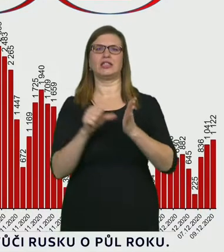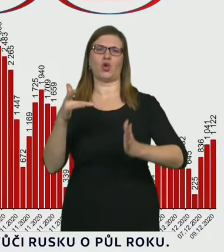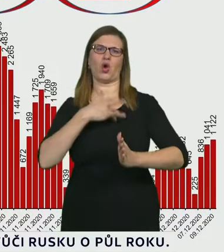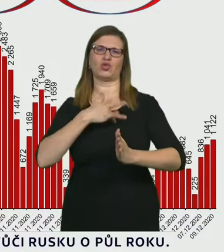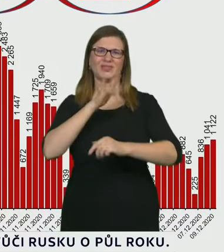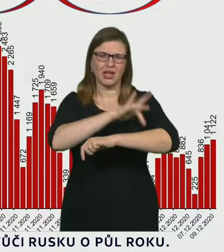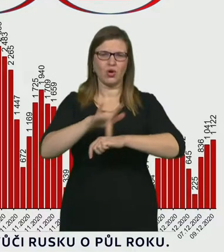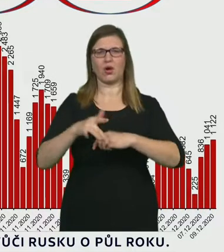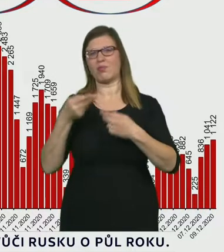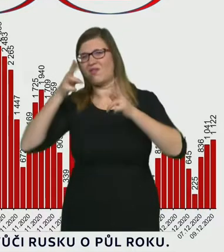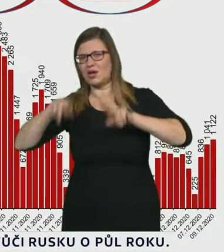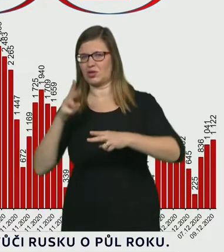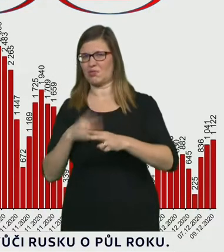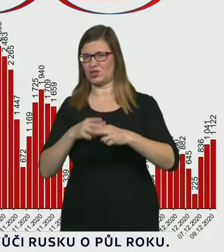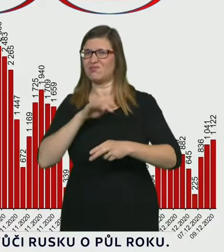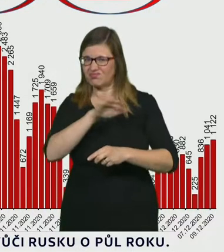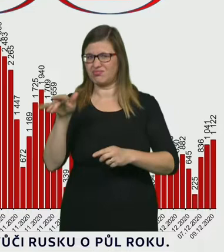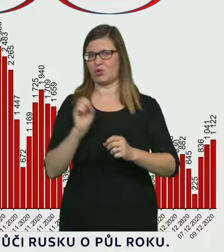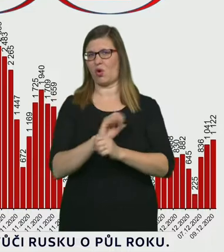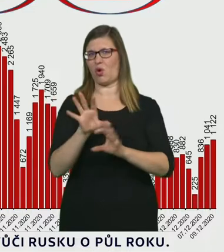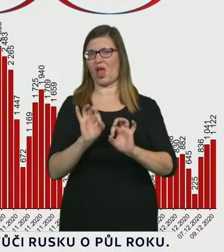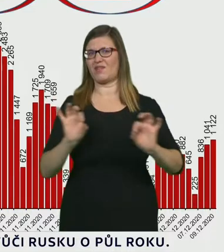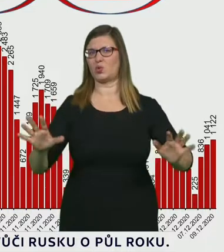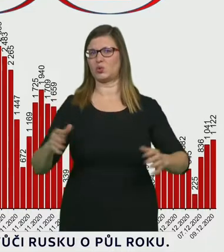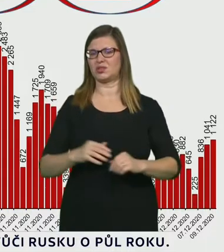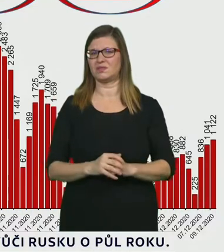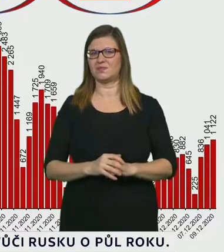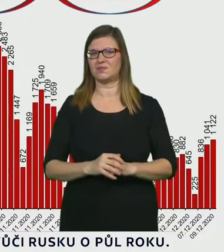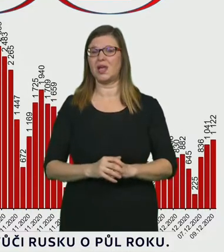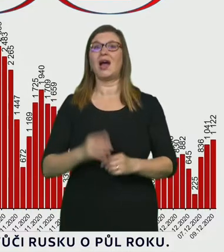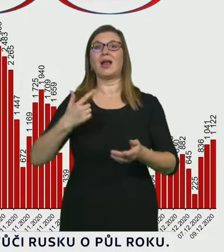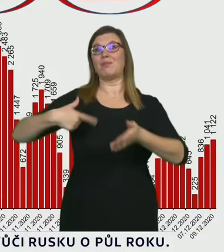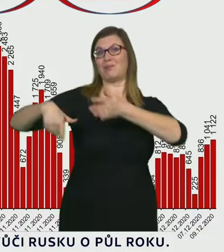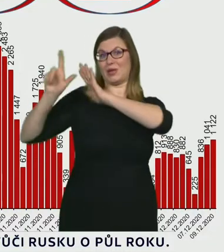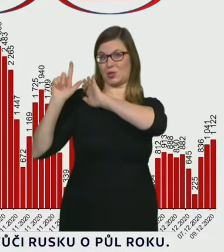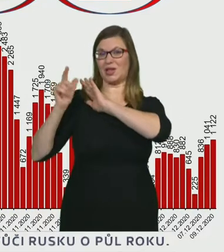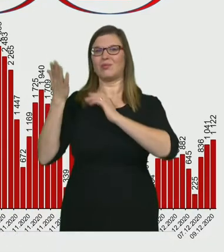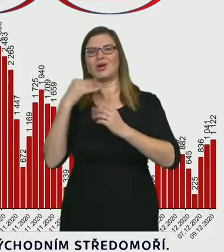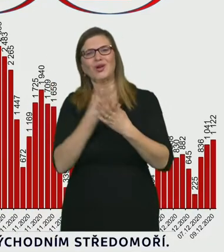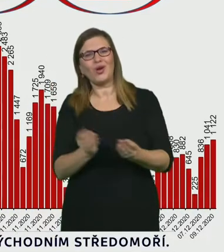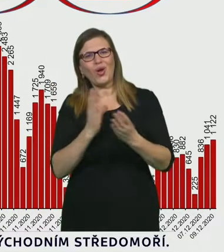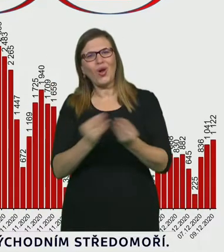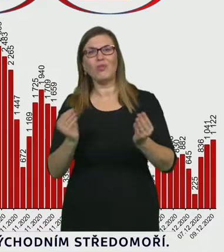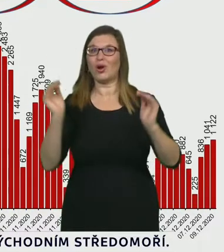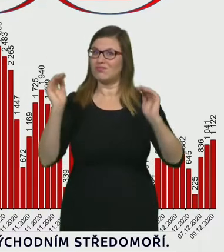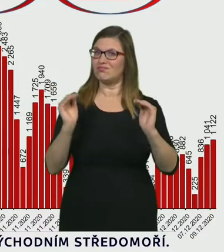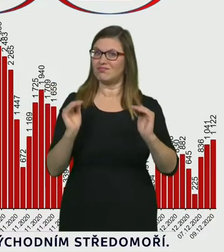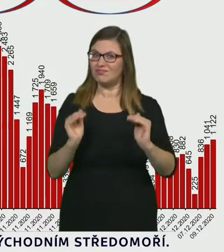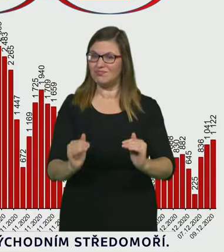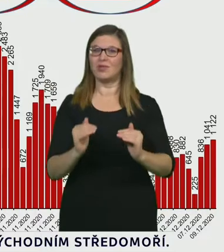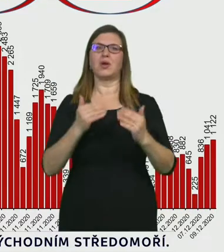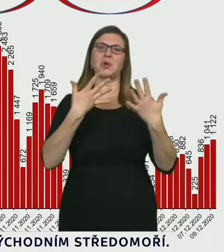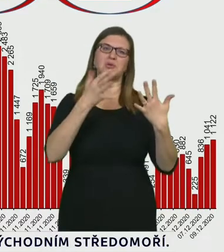8%. Ale ještě při té minulé přednášce jsme viděli poklesy v desítkách procent. Ubývá